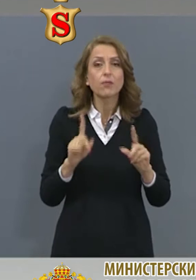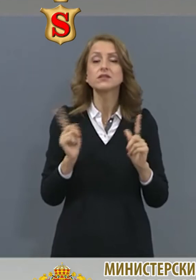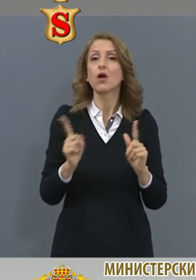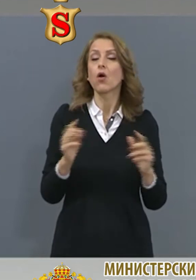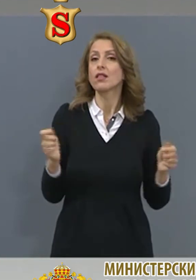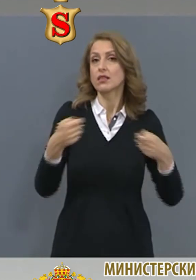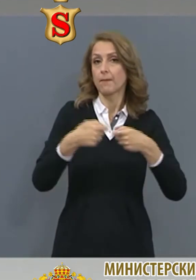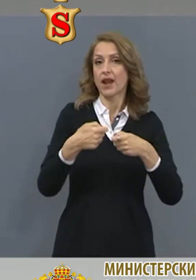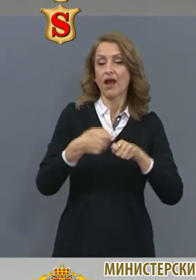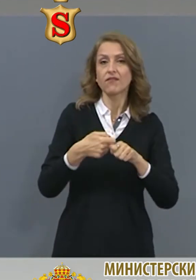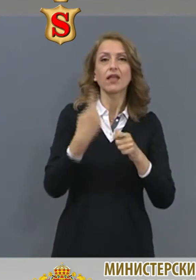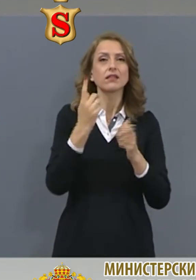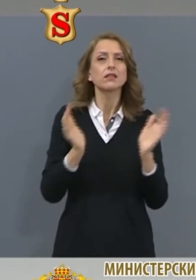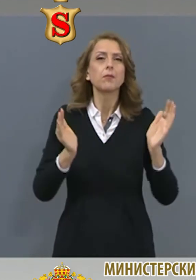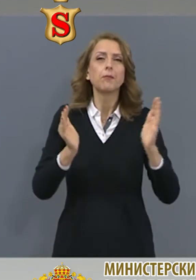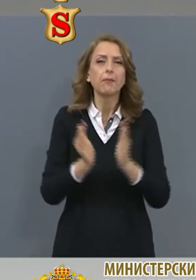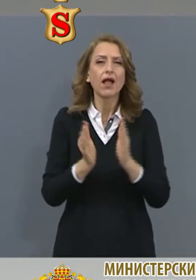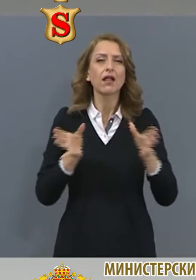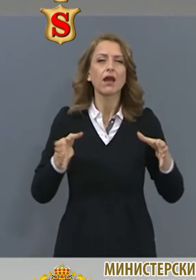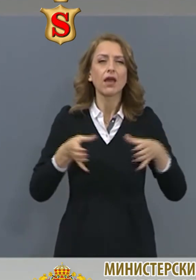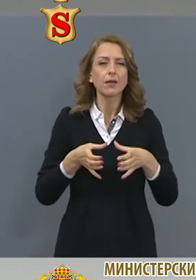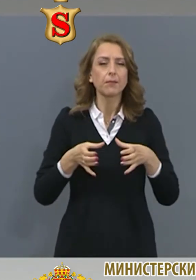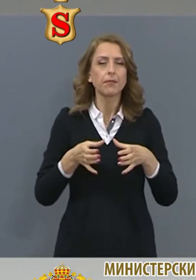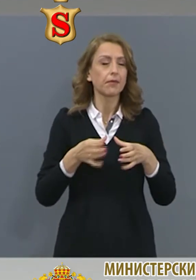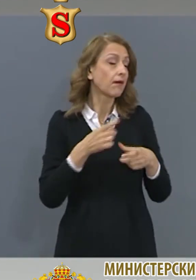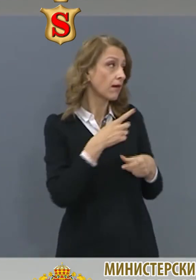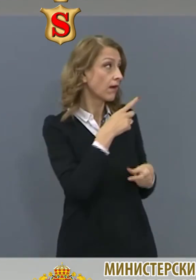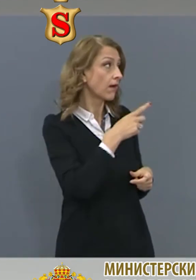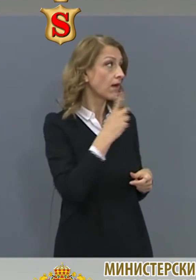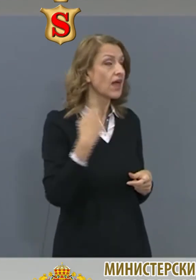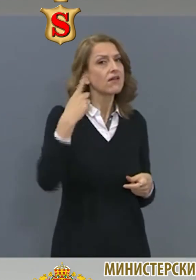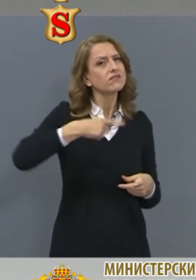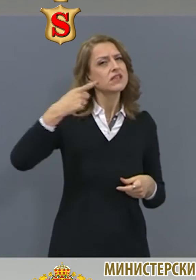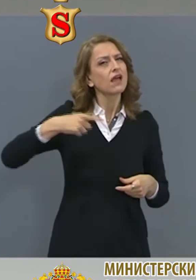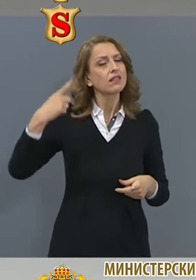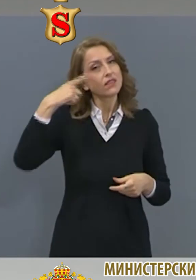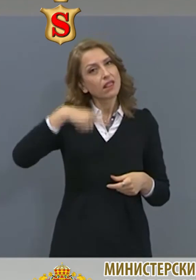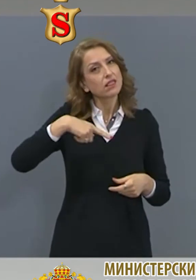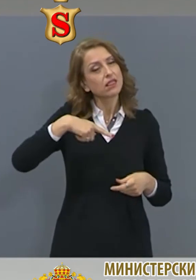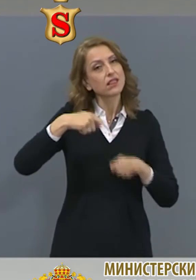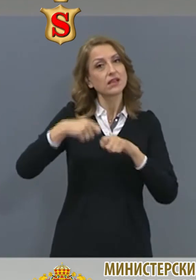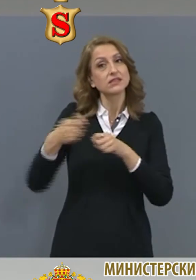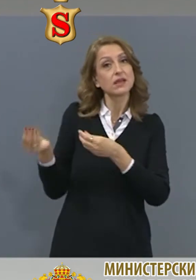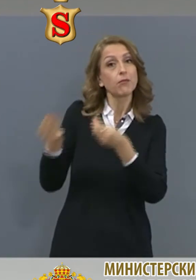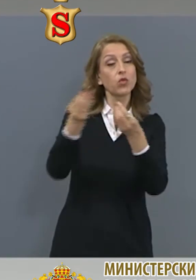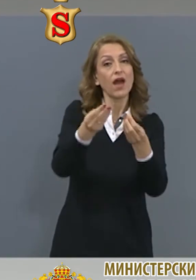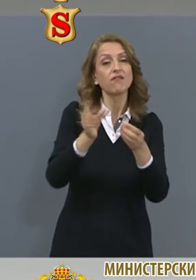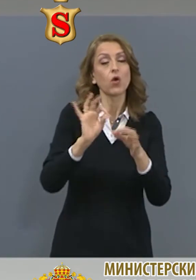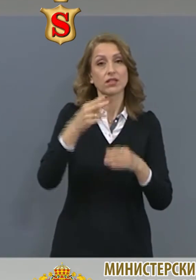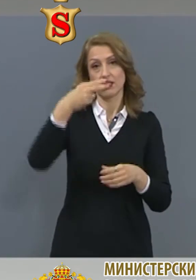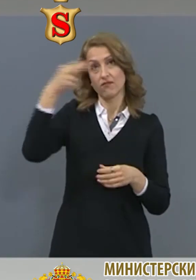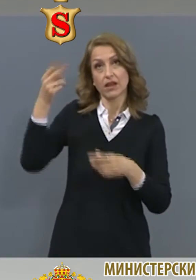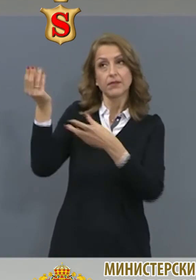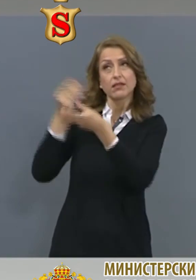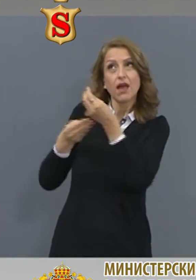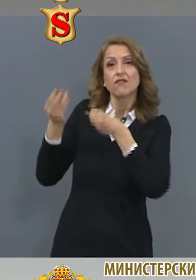малък екип в администрация на Министерски съвет. Тъжедневно се подава информация отново от институциите, само тези, които генерят информация. Нашата задача